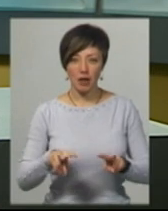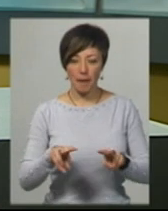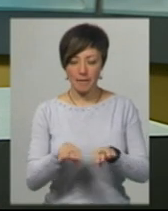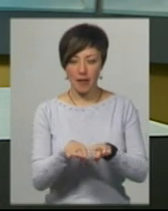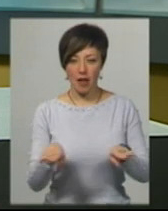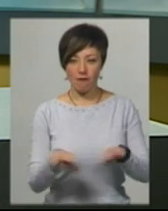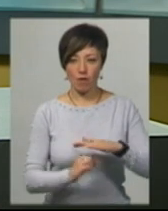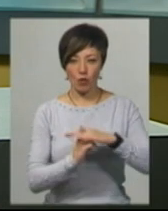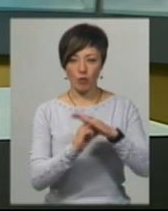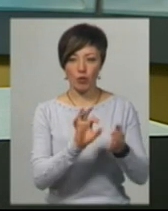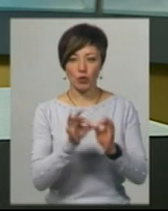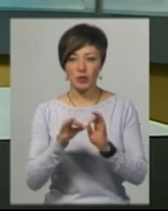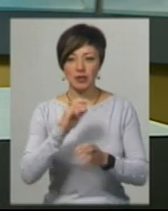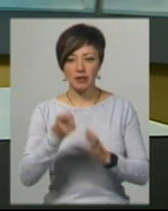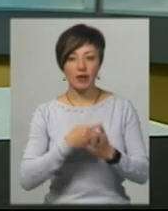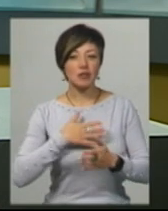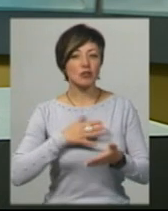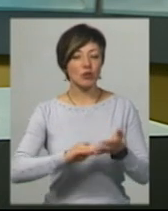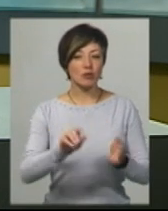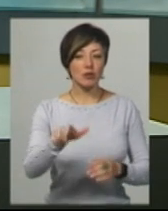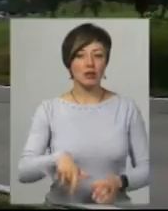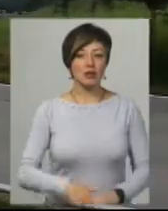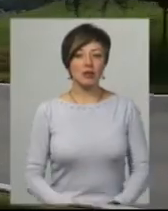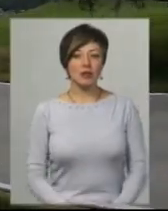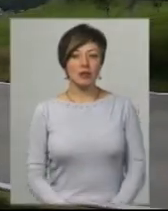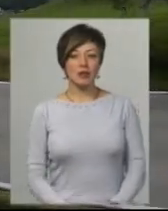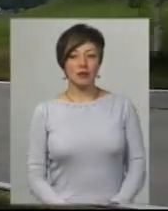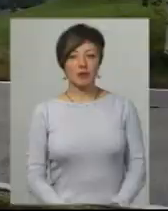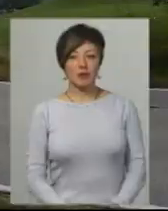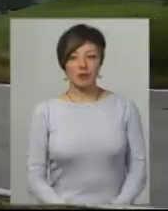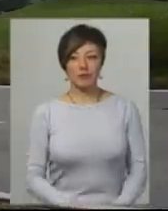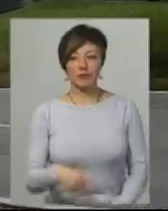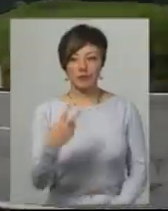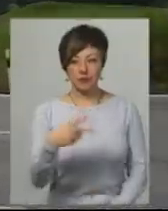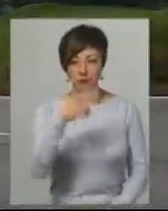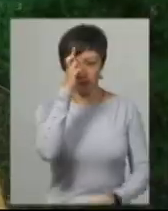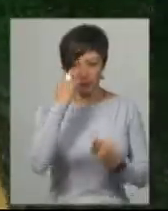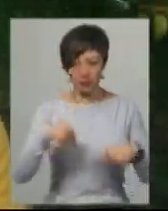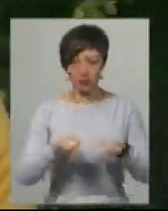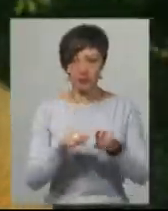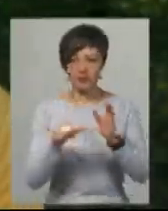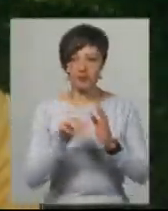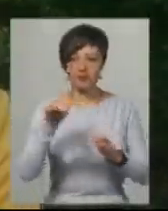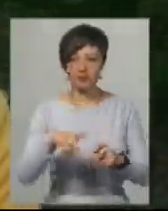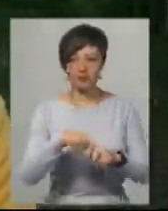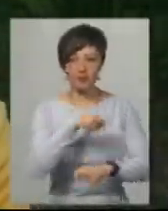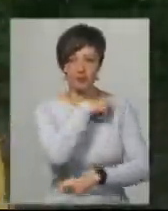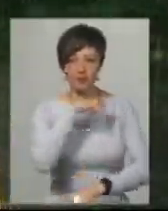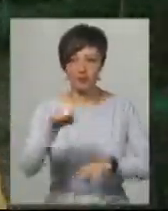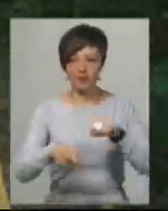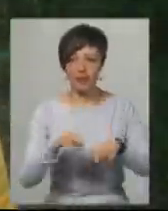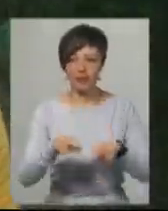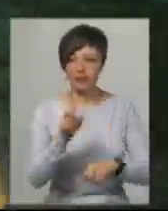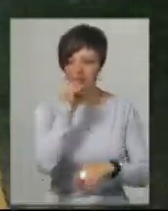платформі. Подробиці дізнавалась Леся Боровець. 20 країн та понад 6 тисяч кілометрів на велосипедах за два